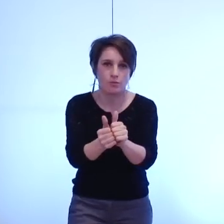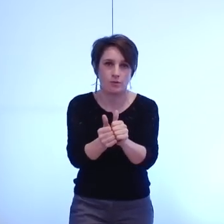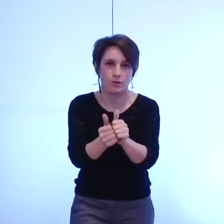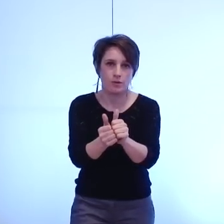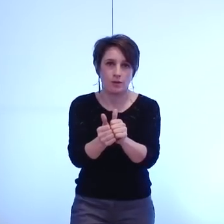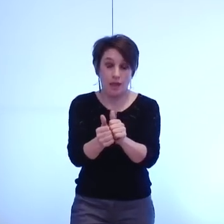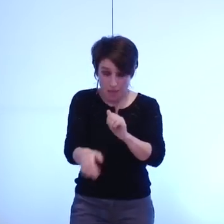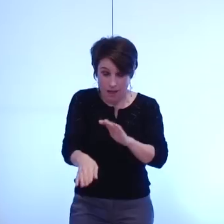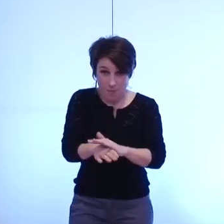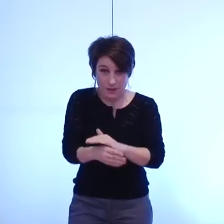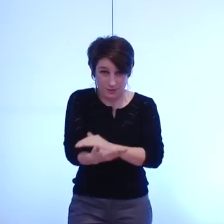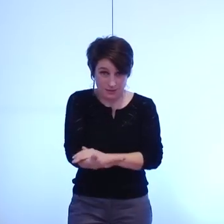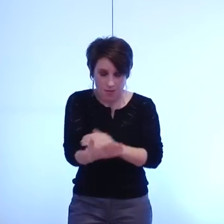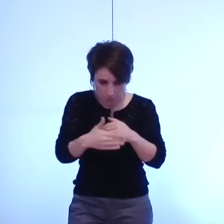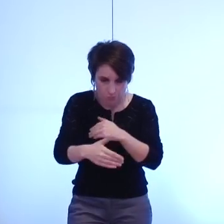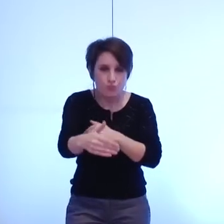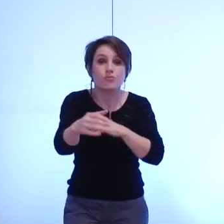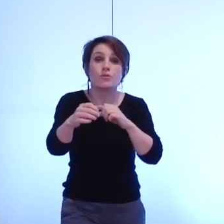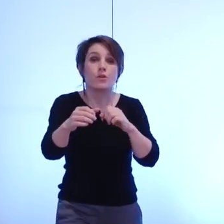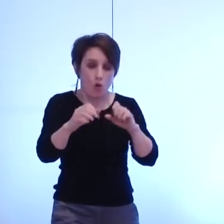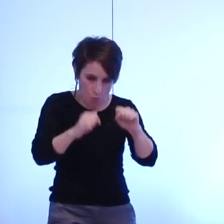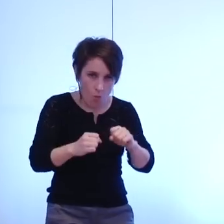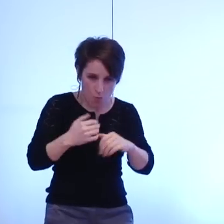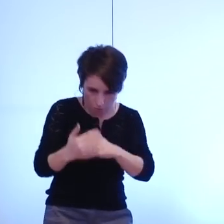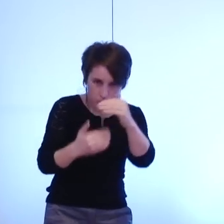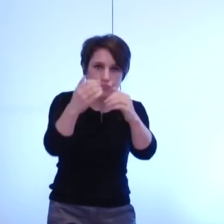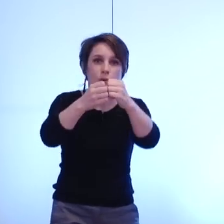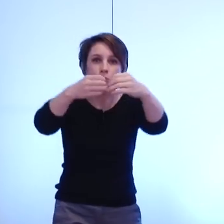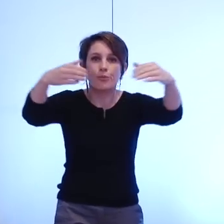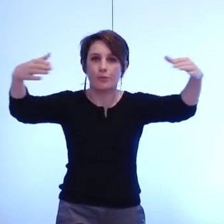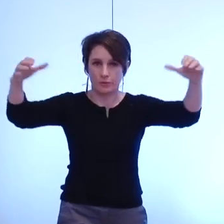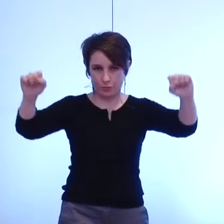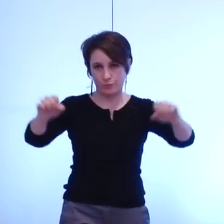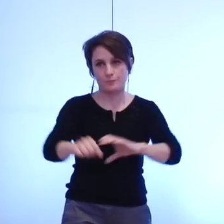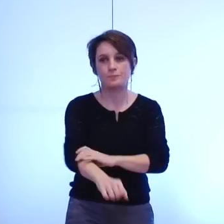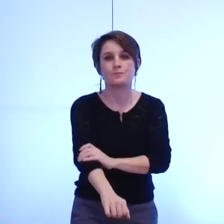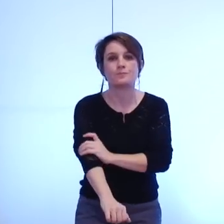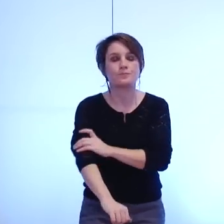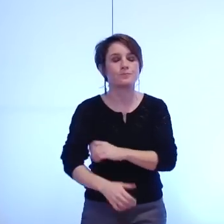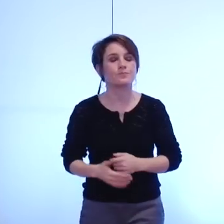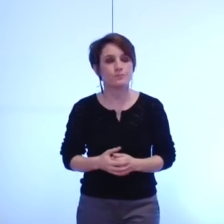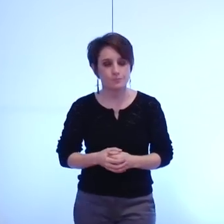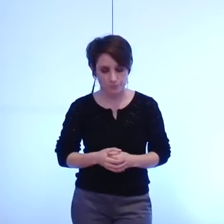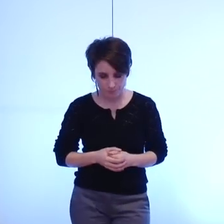effectivement répondre à un certain nombre d'enjeux je terminerai par